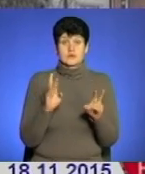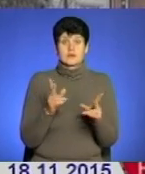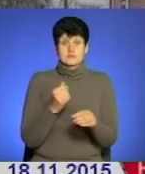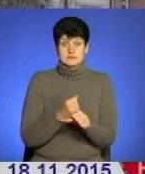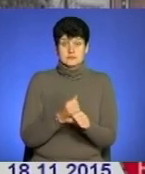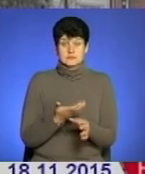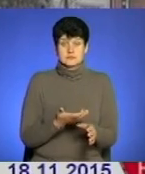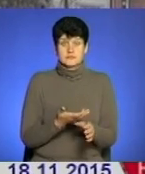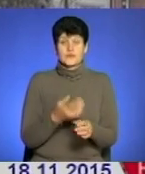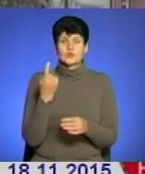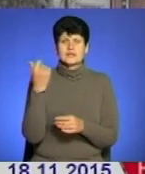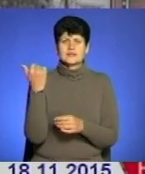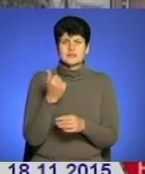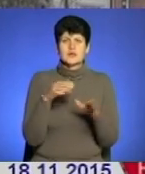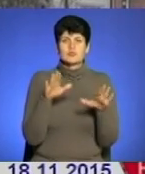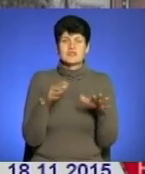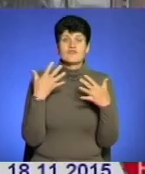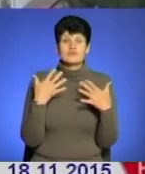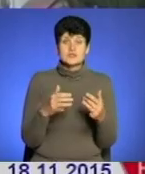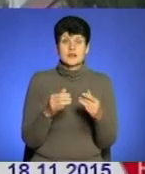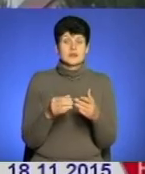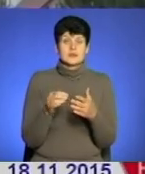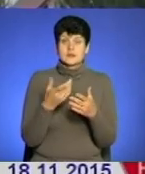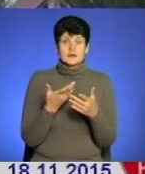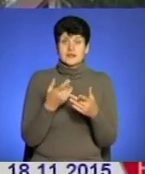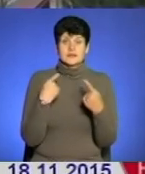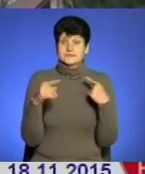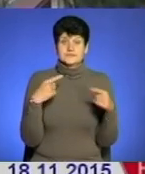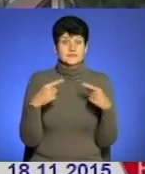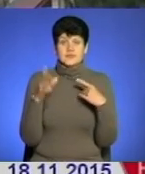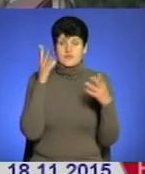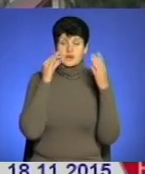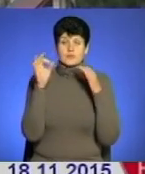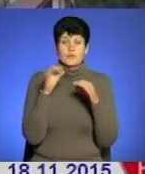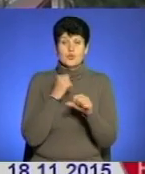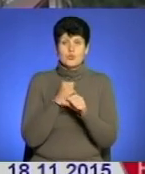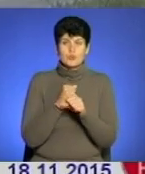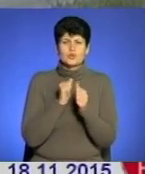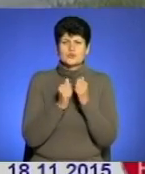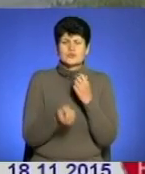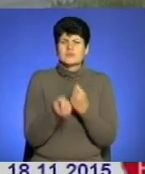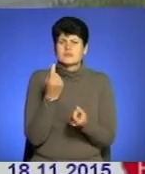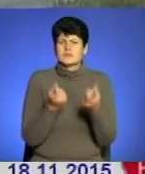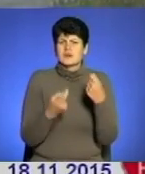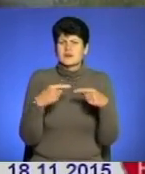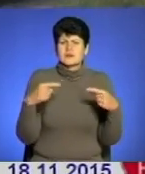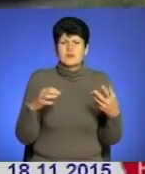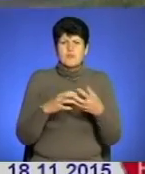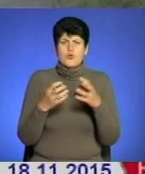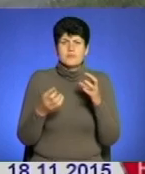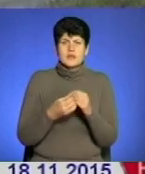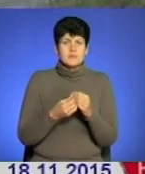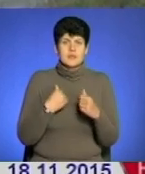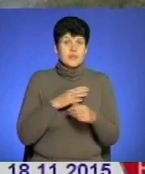Тиждень на посаді голови селища вже справив неоднозначне враження про роботу. Щодня випливає безліч проблем, до яких